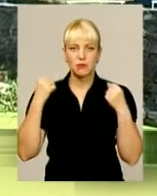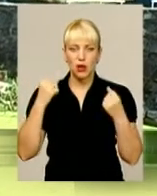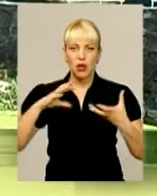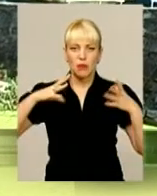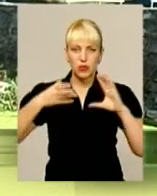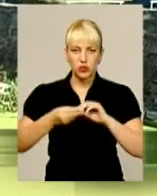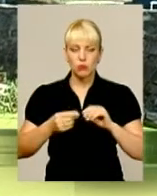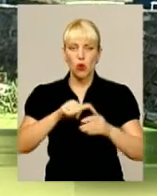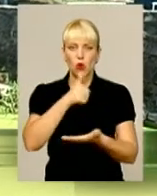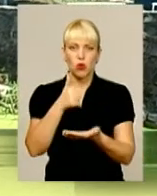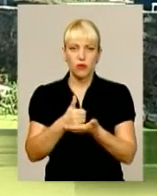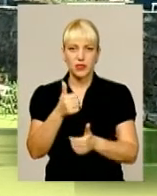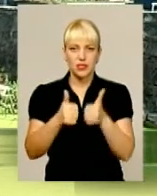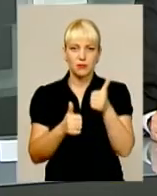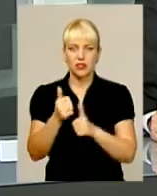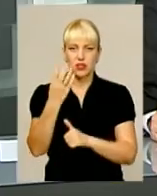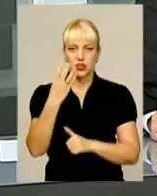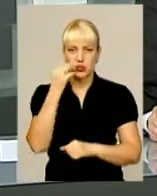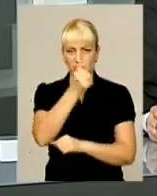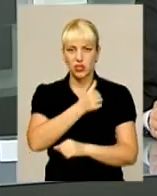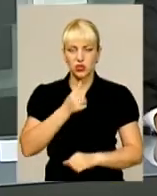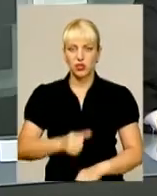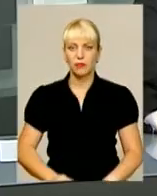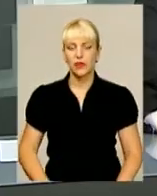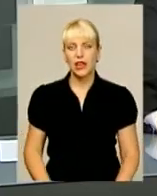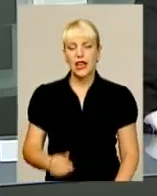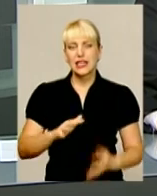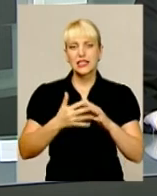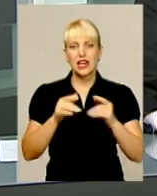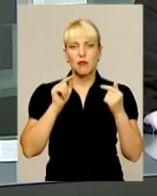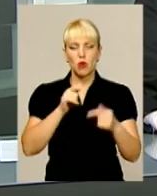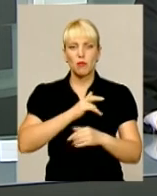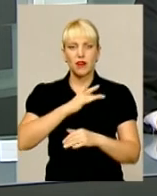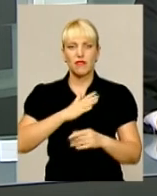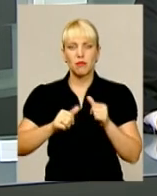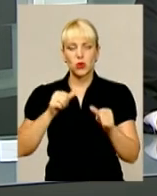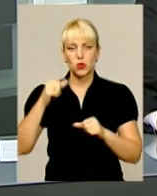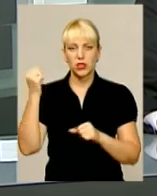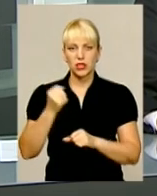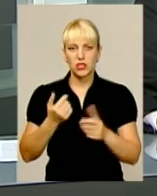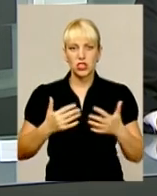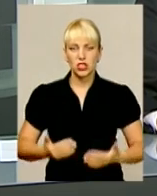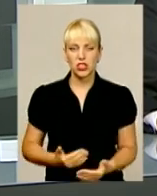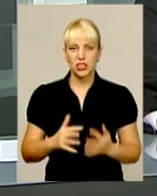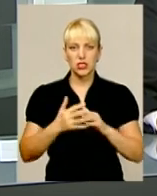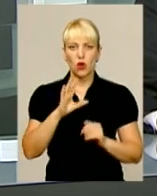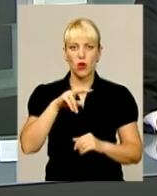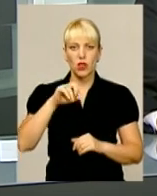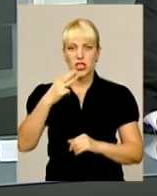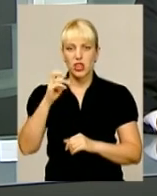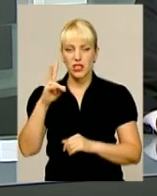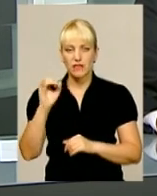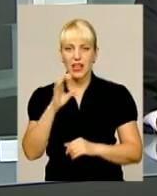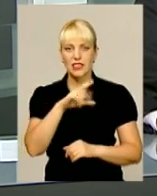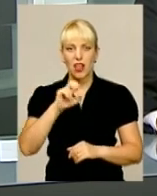головних змагань чотириріччя. Селяни проти приватника. Минулої неділі жителі села Улашанівка Славутського